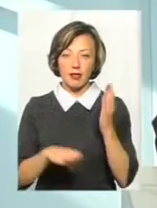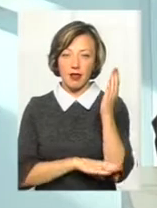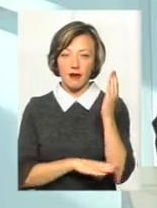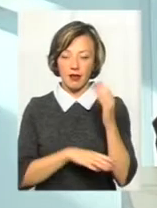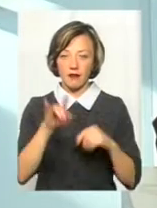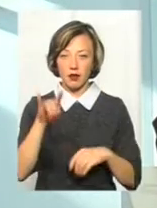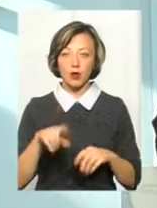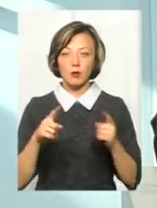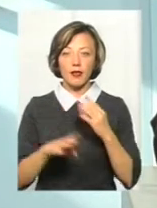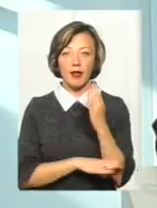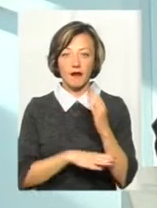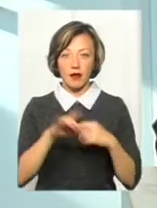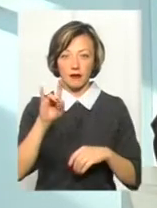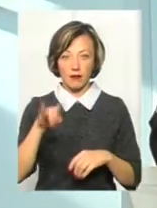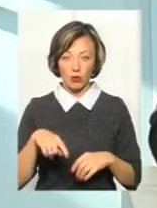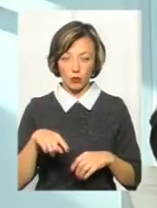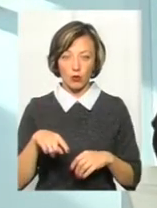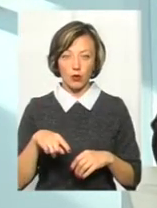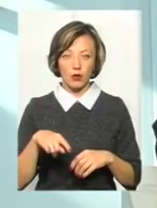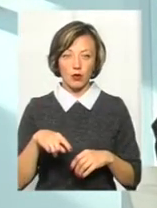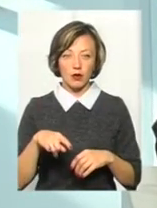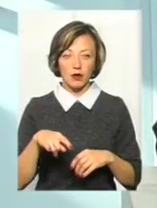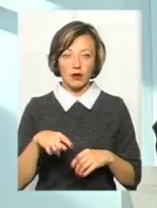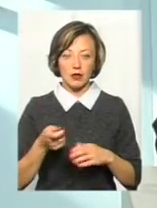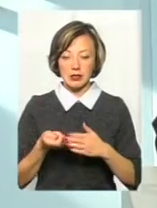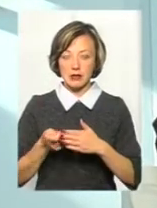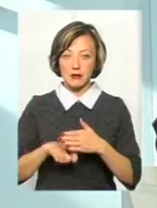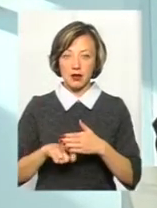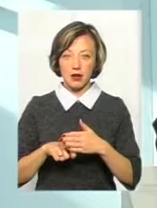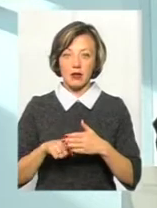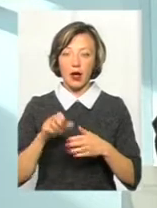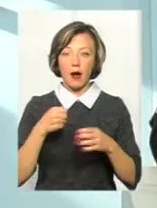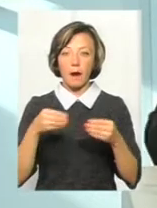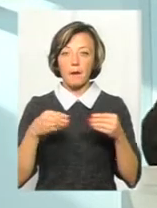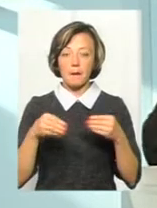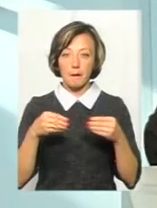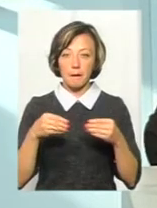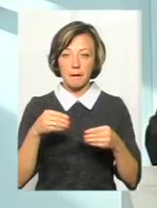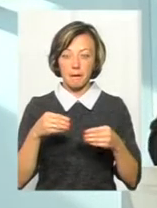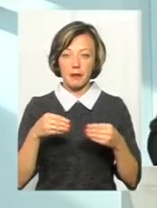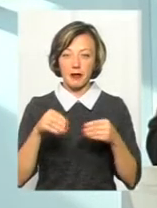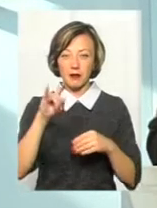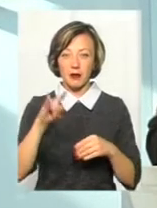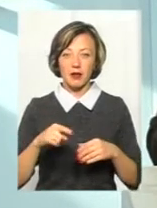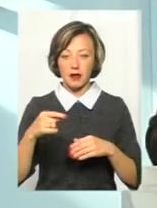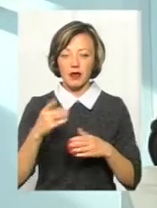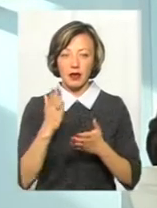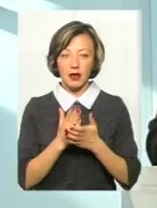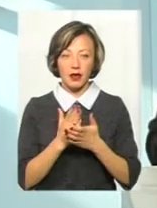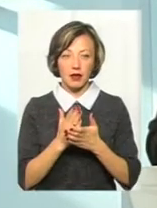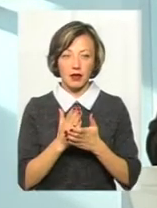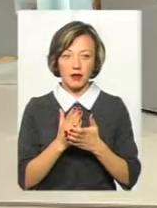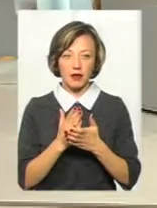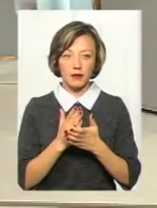Тому що дерев'яне вікно запирається середини, а металопластикові є тільки необхідність вставити